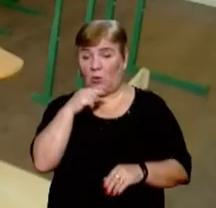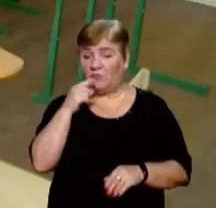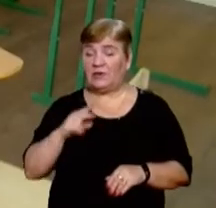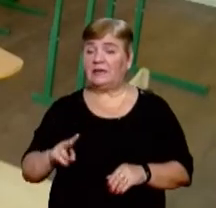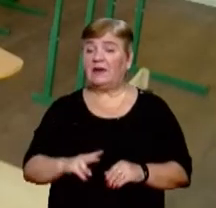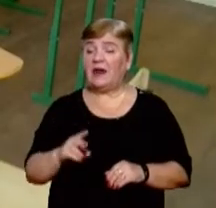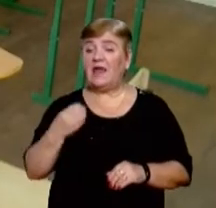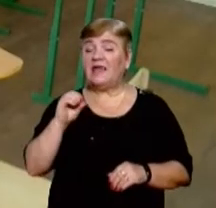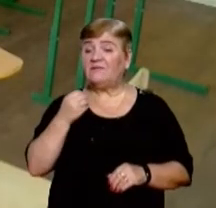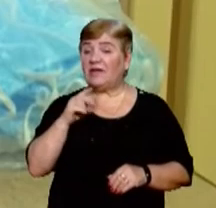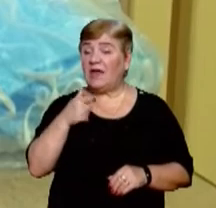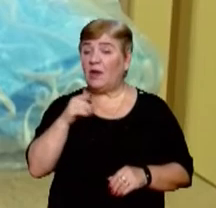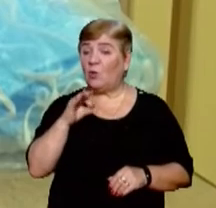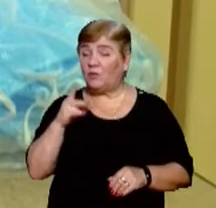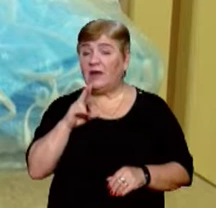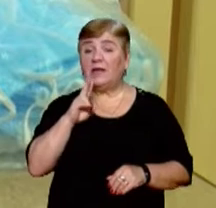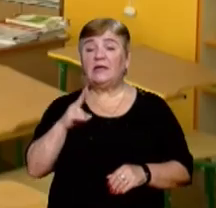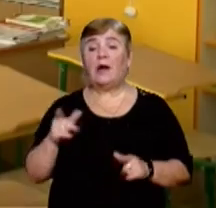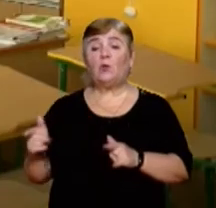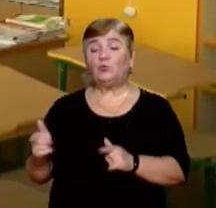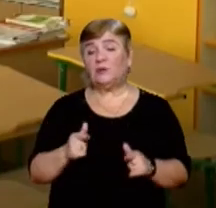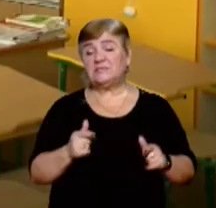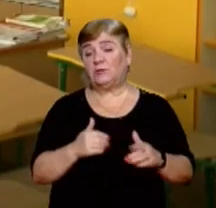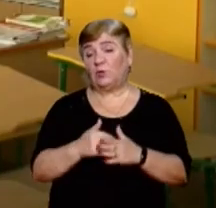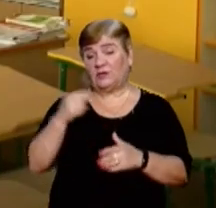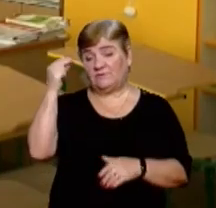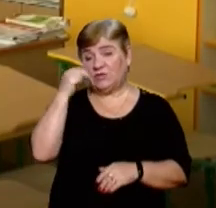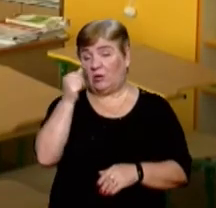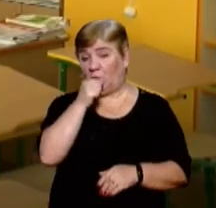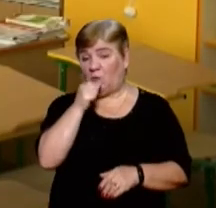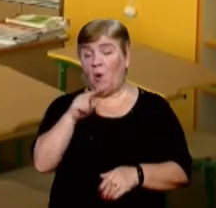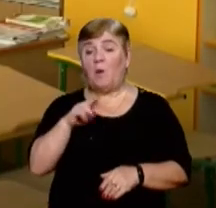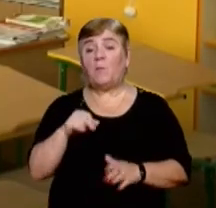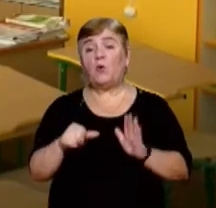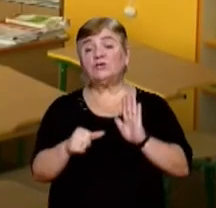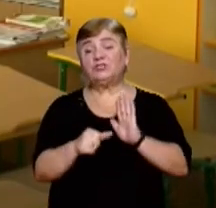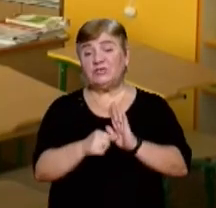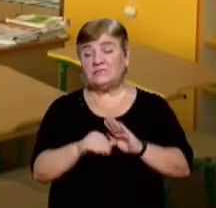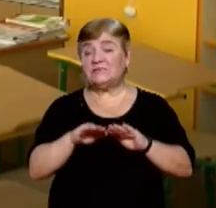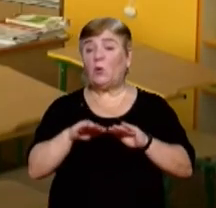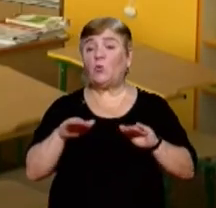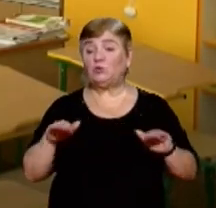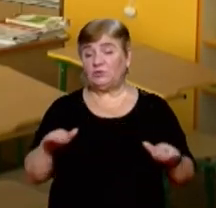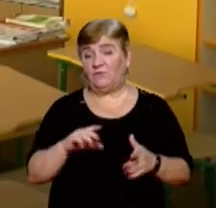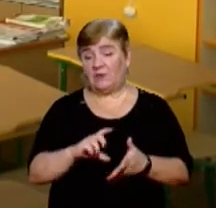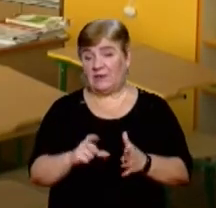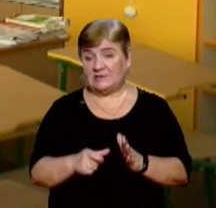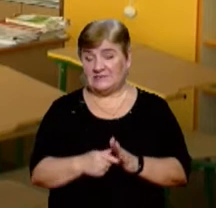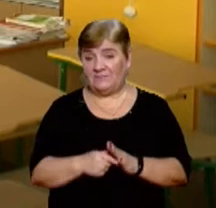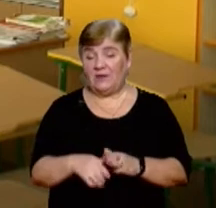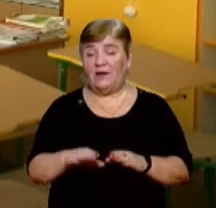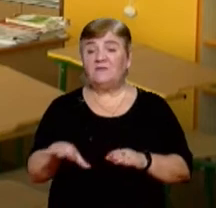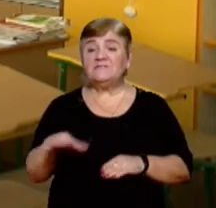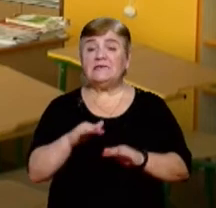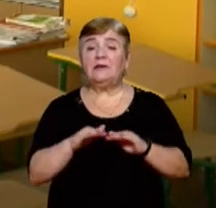Євгенія Єгорова. Розповідає, як готується до навчального року. Шість учнів у класі, дотримується дистанція навіть між партами,